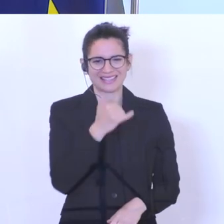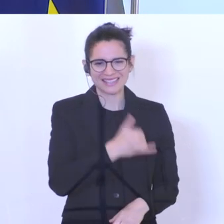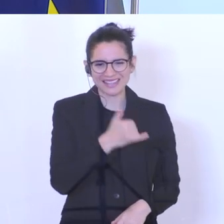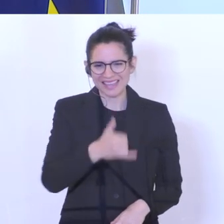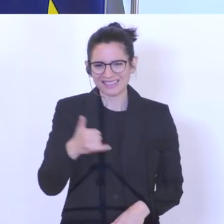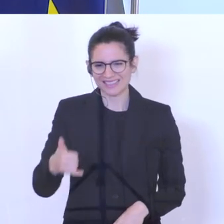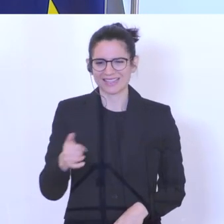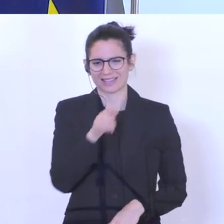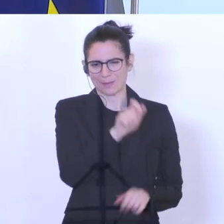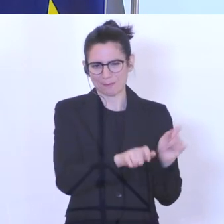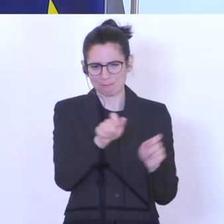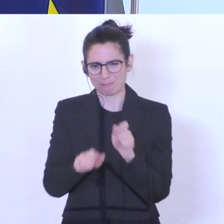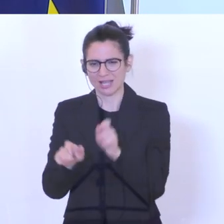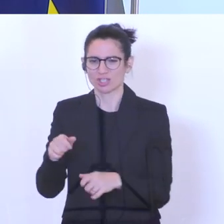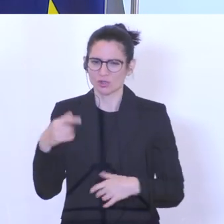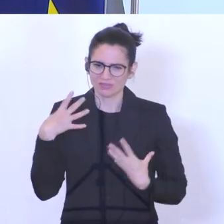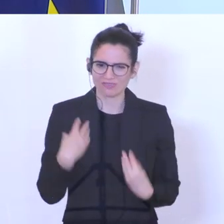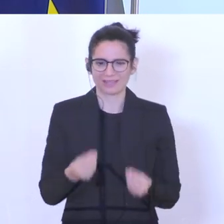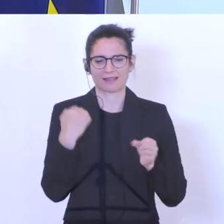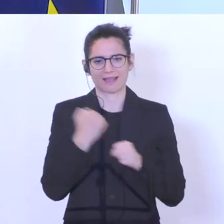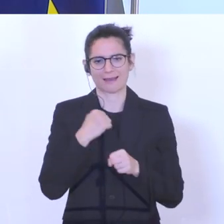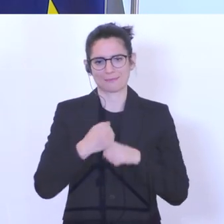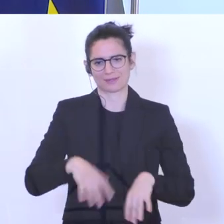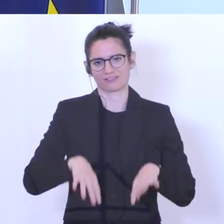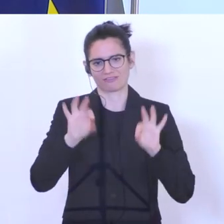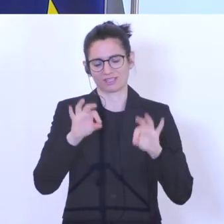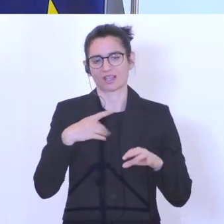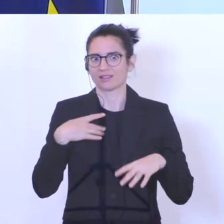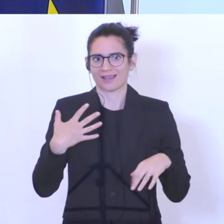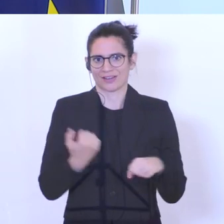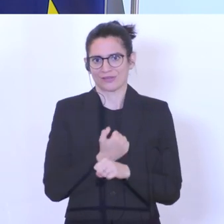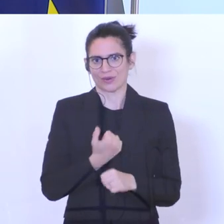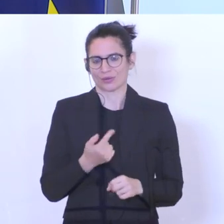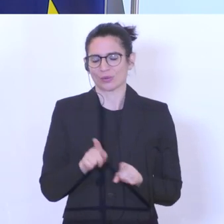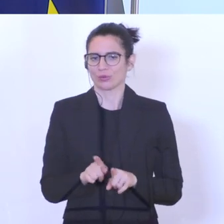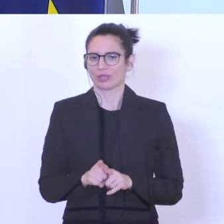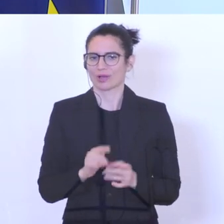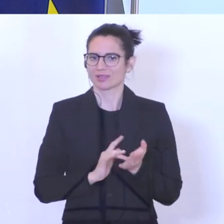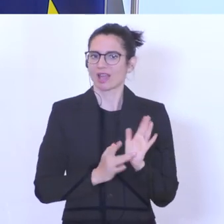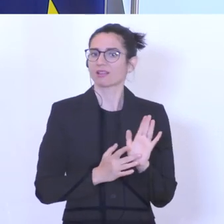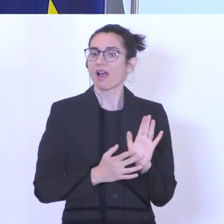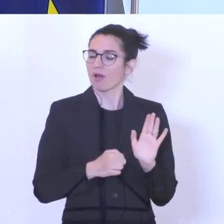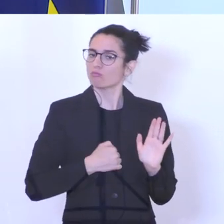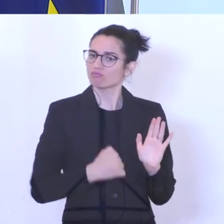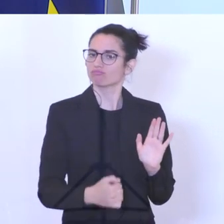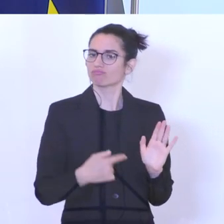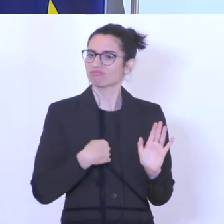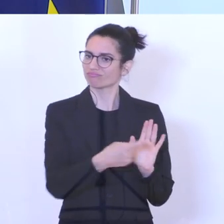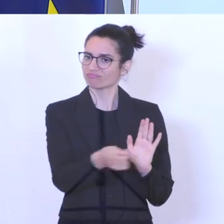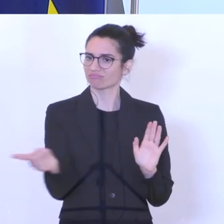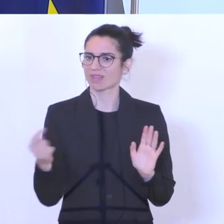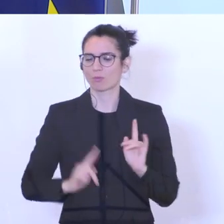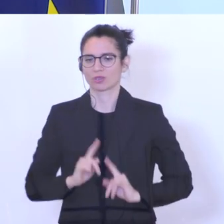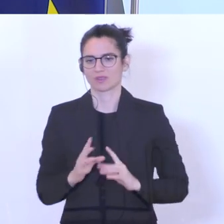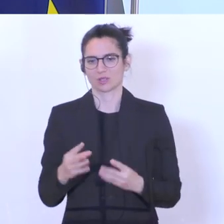und jede Einzelne, die wieder Arbeit findet, hier ein Erfolg ist und auch Mut macht für die vielen anderen, die jetzt